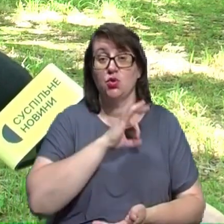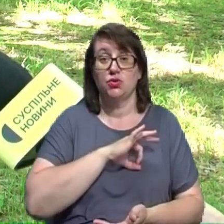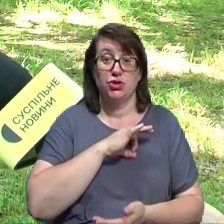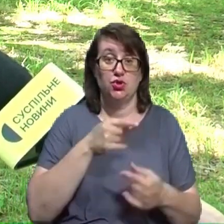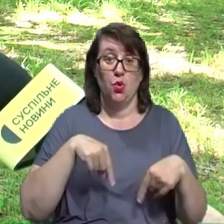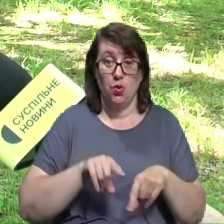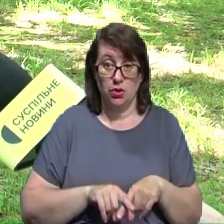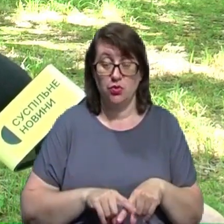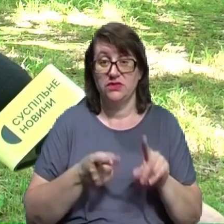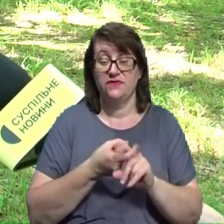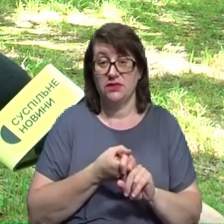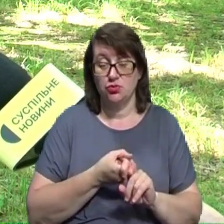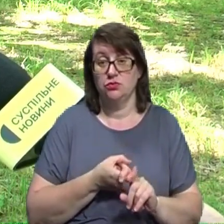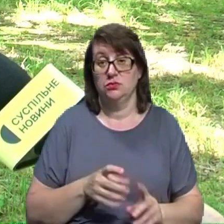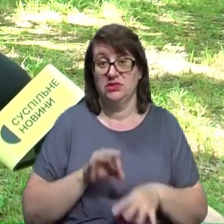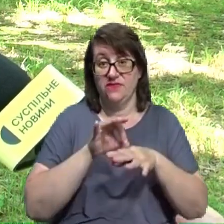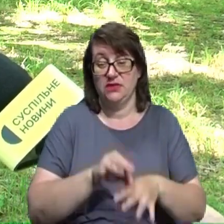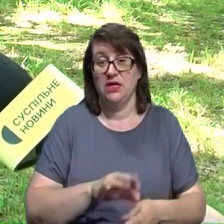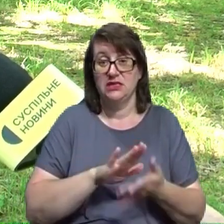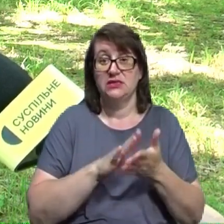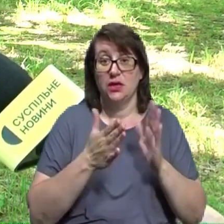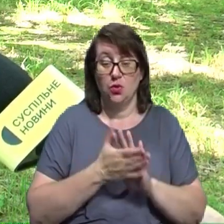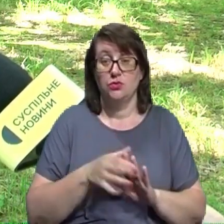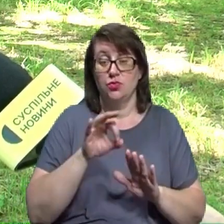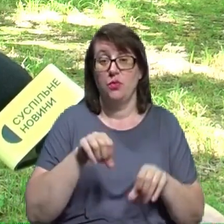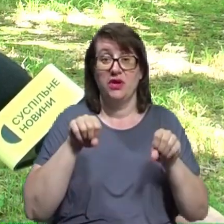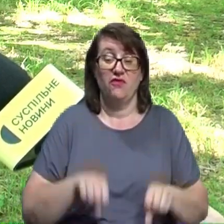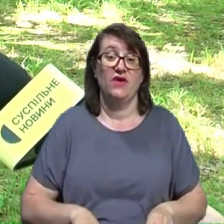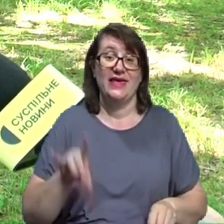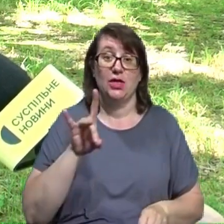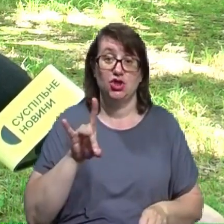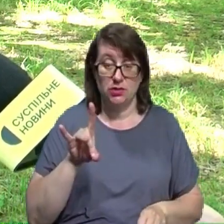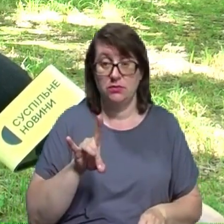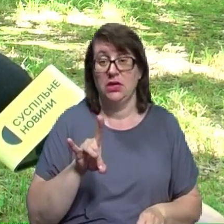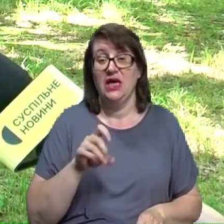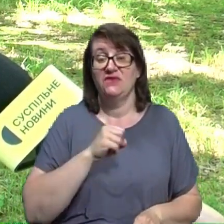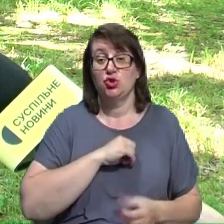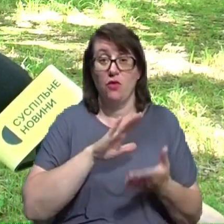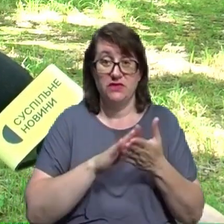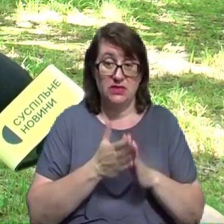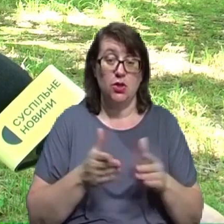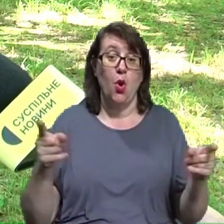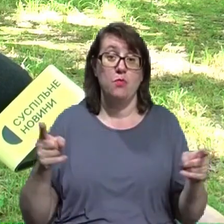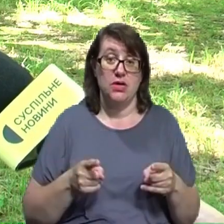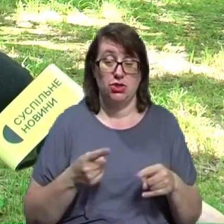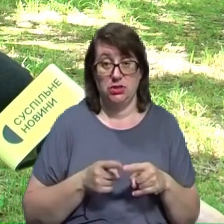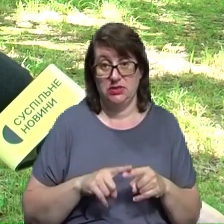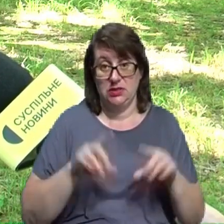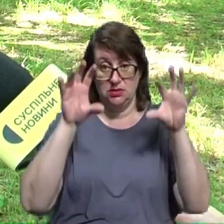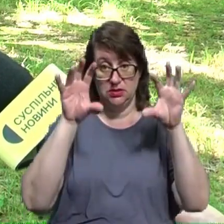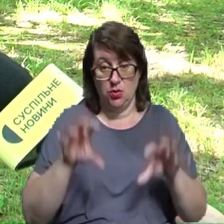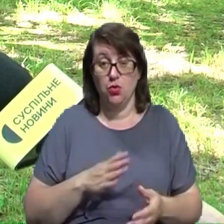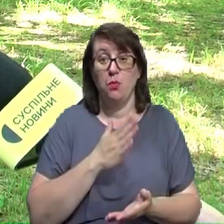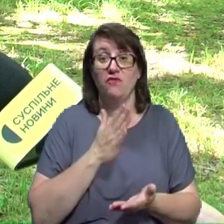зв'язку з введенням закону про правовий режим воєнного стану, обмежує цей закон повноваження селищного